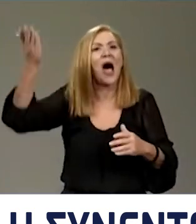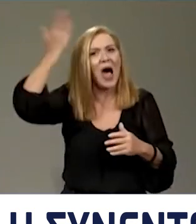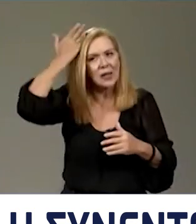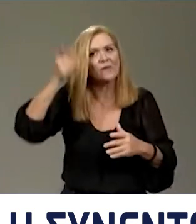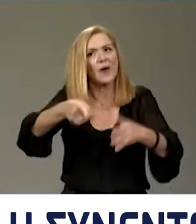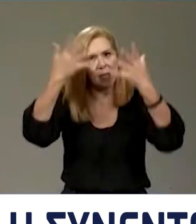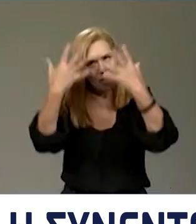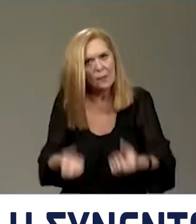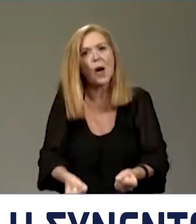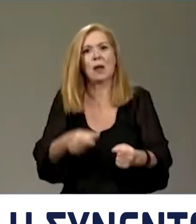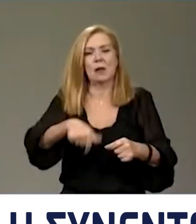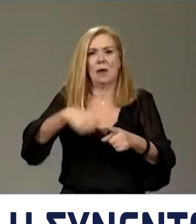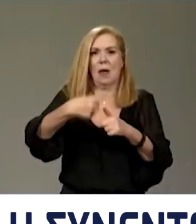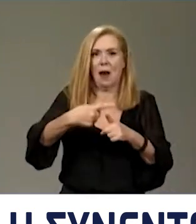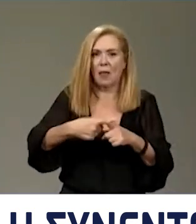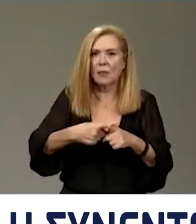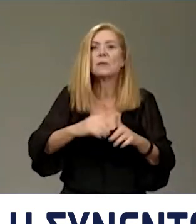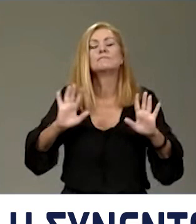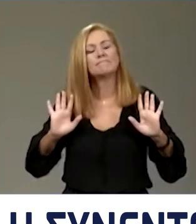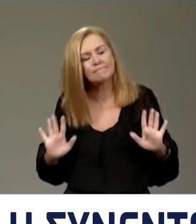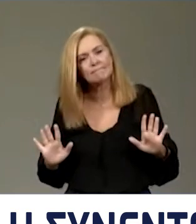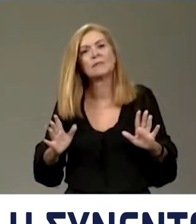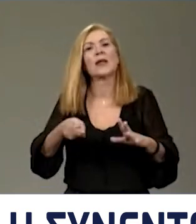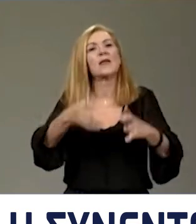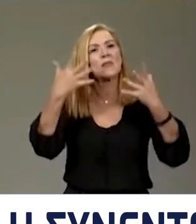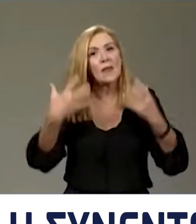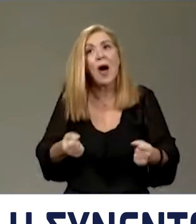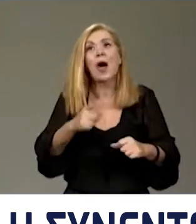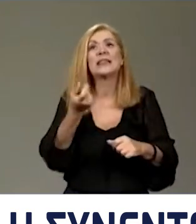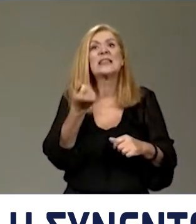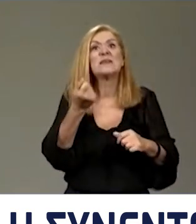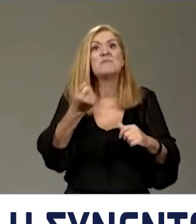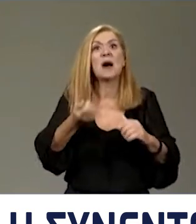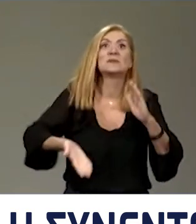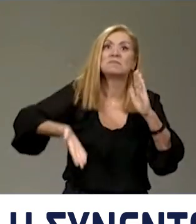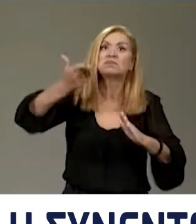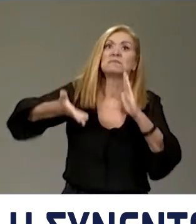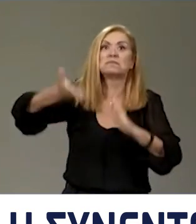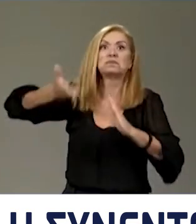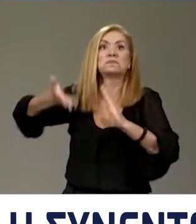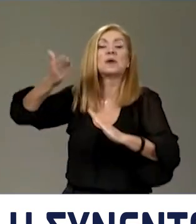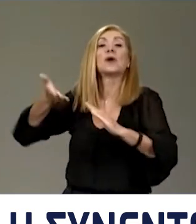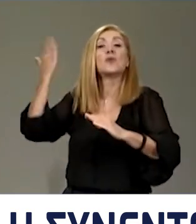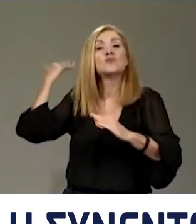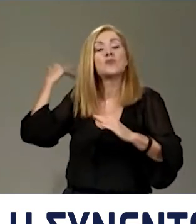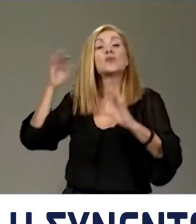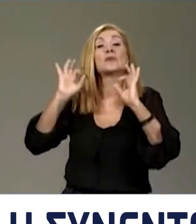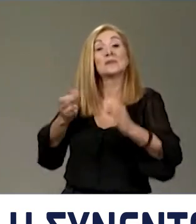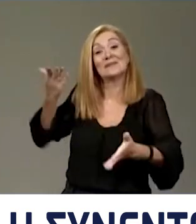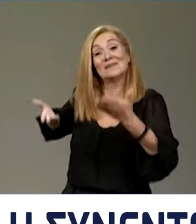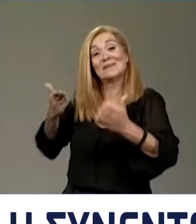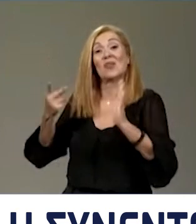μαζί μας και θα είναι μαζί μας στο βαθμό που οι τιμές είναι αυξημένες σε σχέση με εκεί που ήταν το 2020.